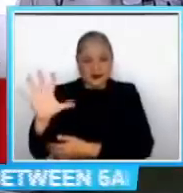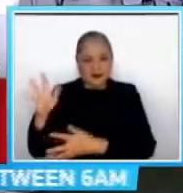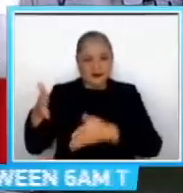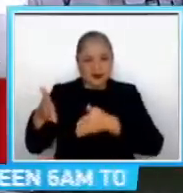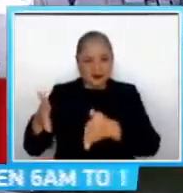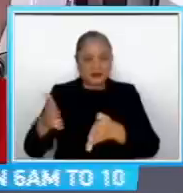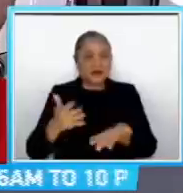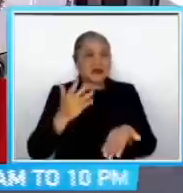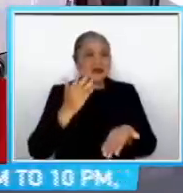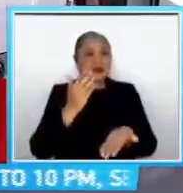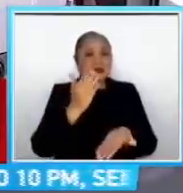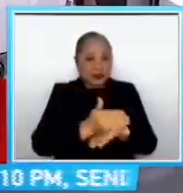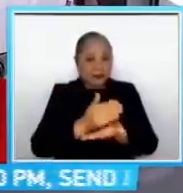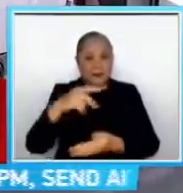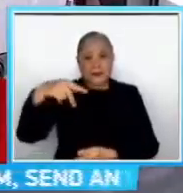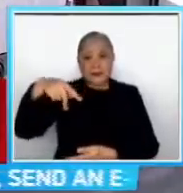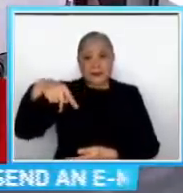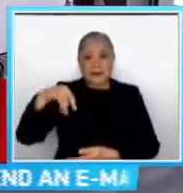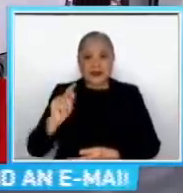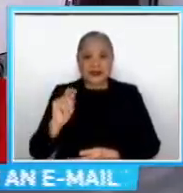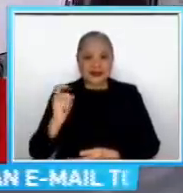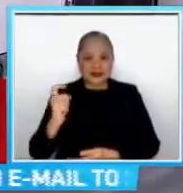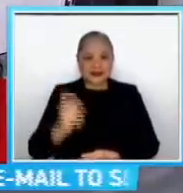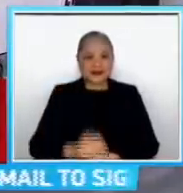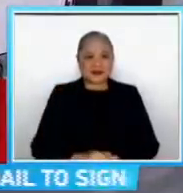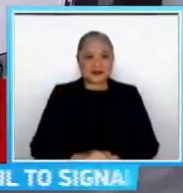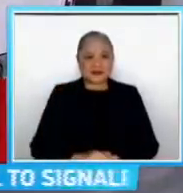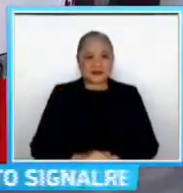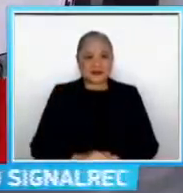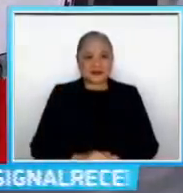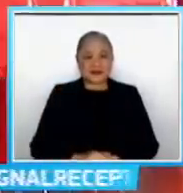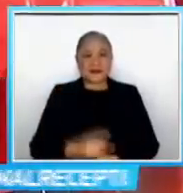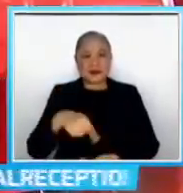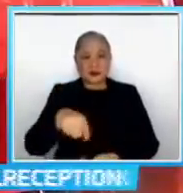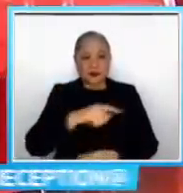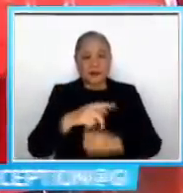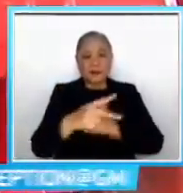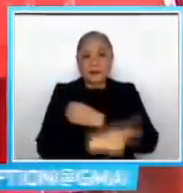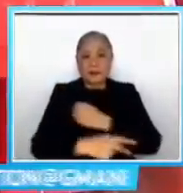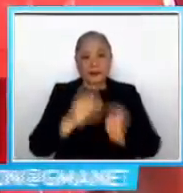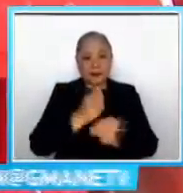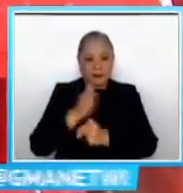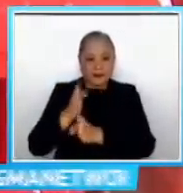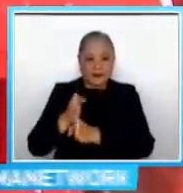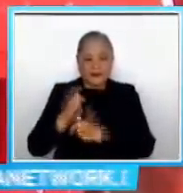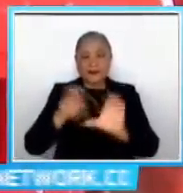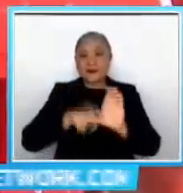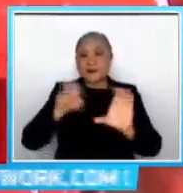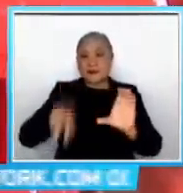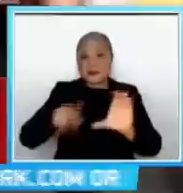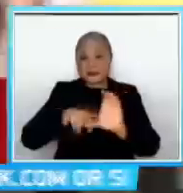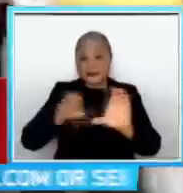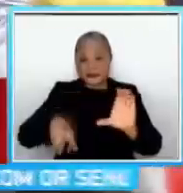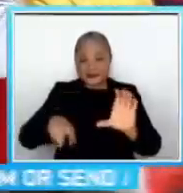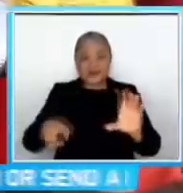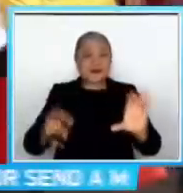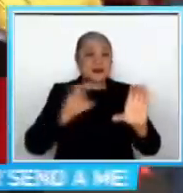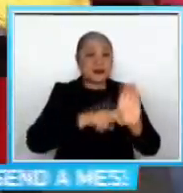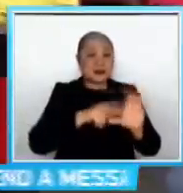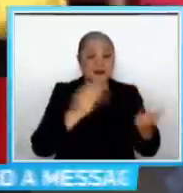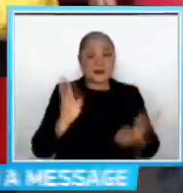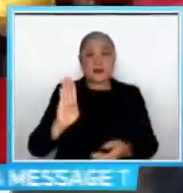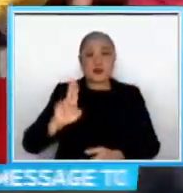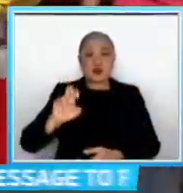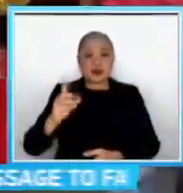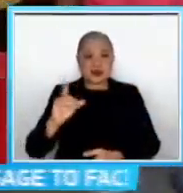Integrated Terminal Exchange o PITX Ang mga provincial bus na nagbababa naman at nagsasakay Sa Buendia, Makati,